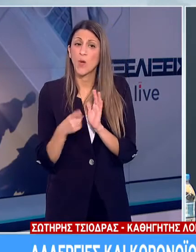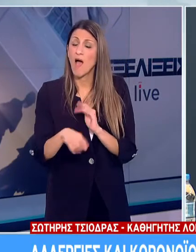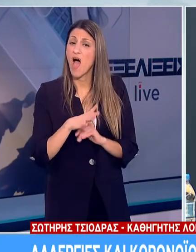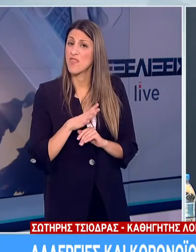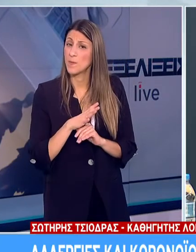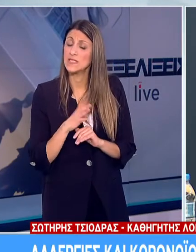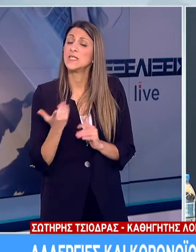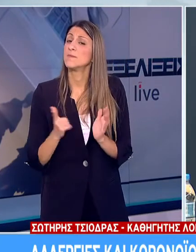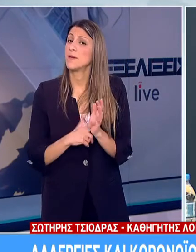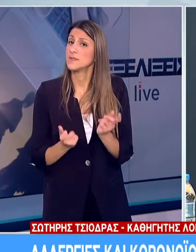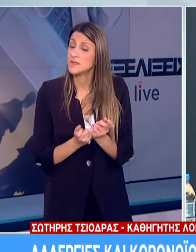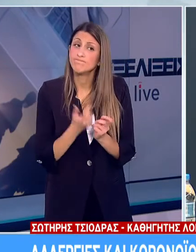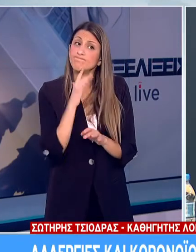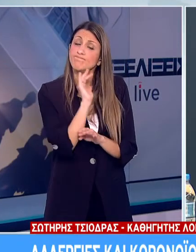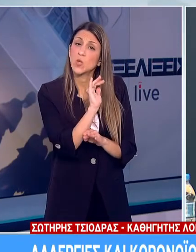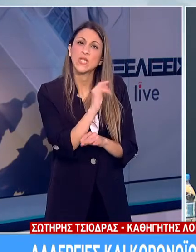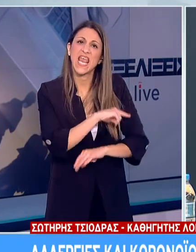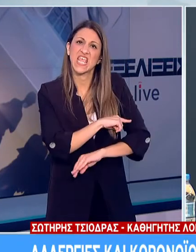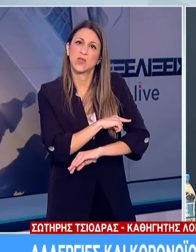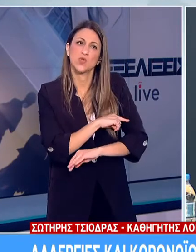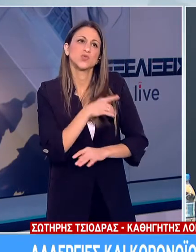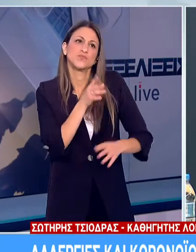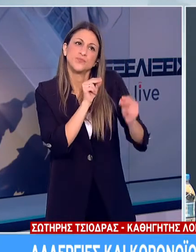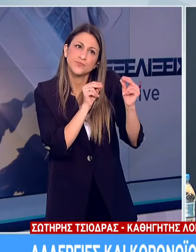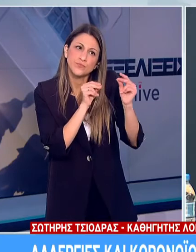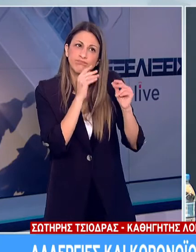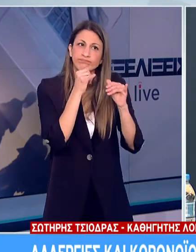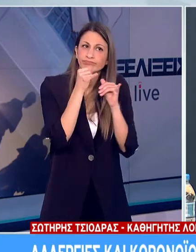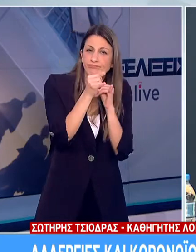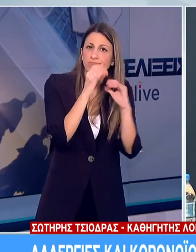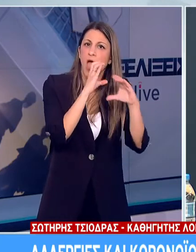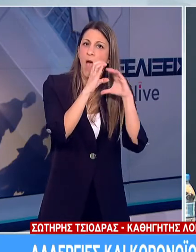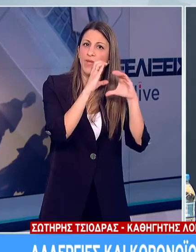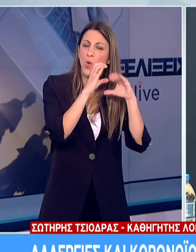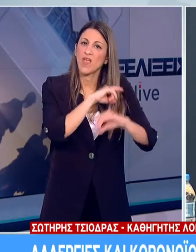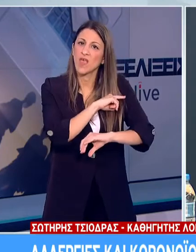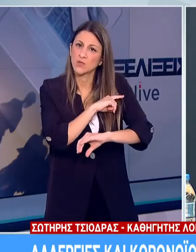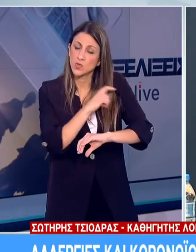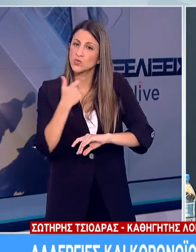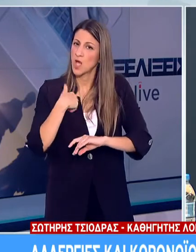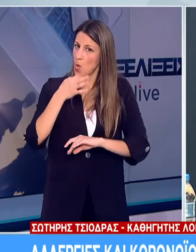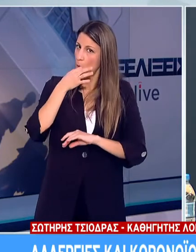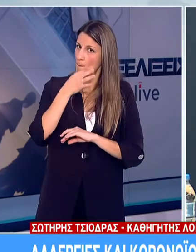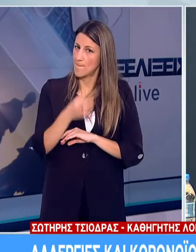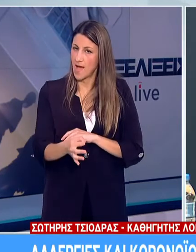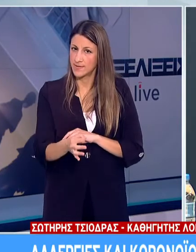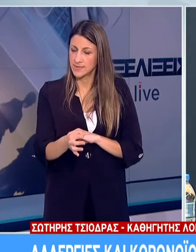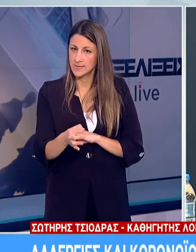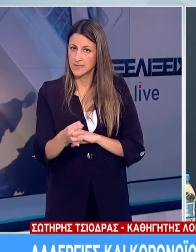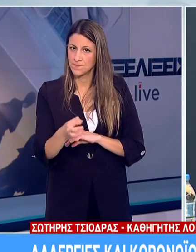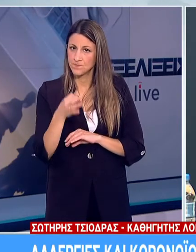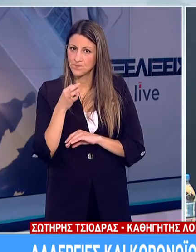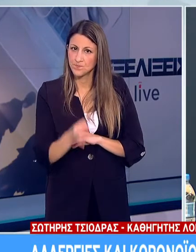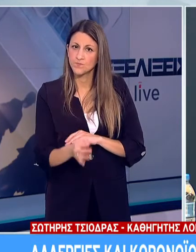ακολουθούν προσεκτικά τις συμβουλές του γιατρού τους, να συμπαρακολούνται με τον γιατρό τους ιδιαίτερα αυτή την περίοδο. Έχω μιλήσει με